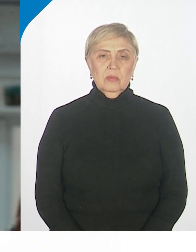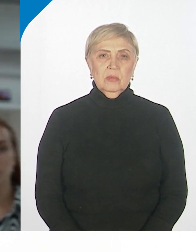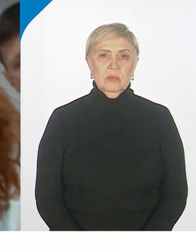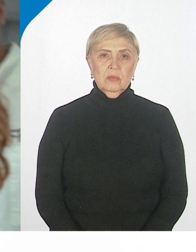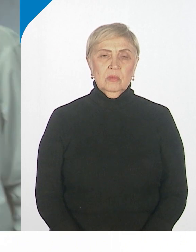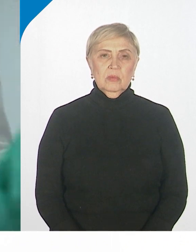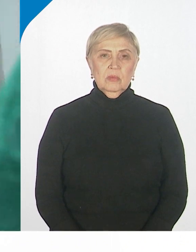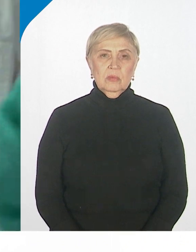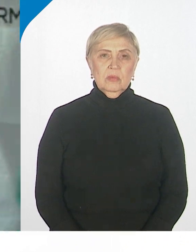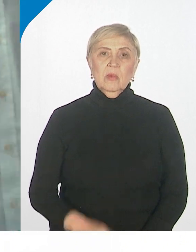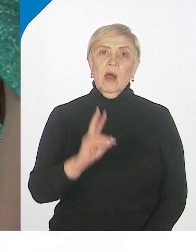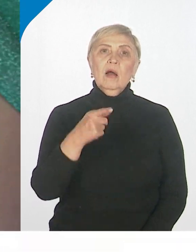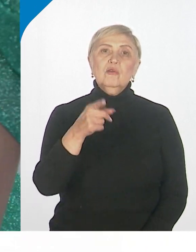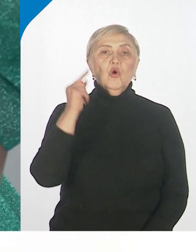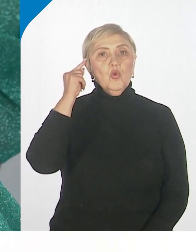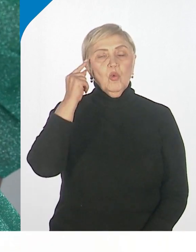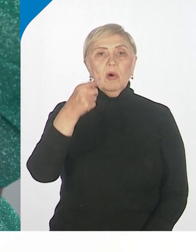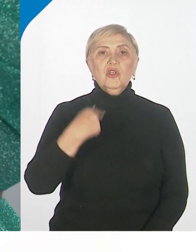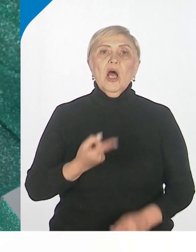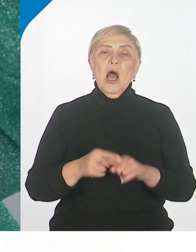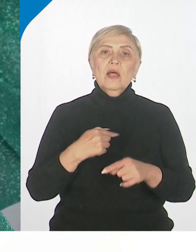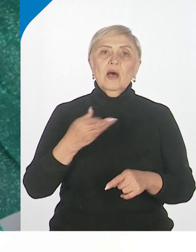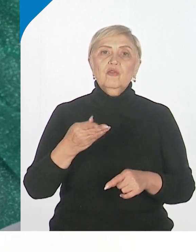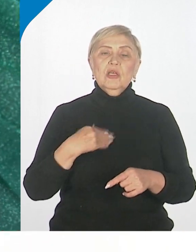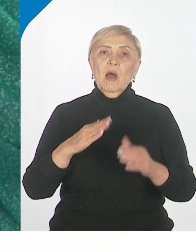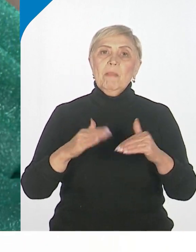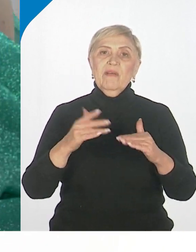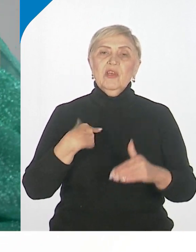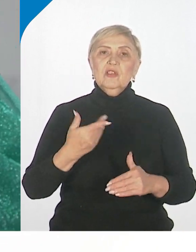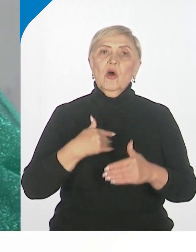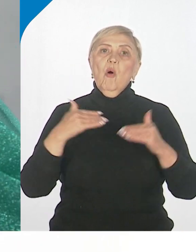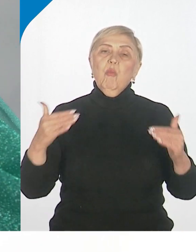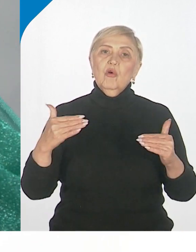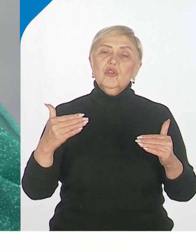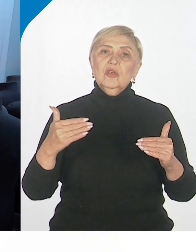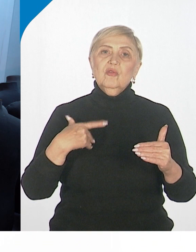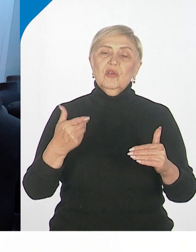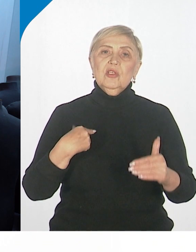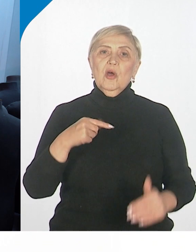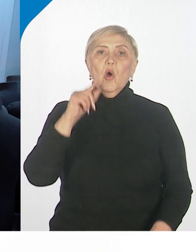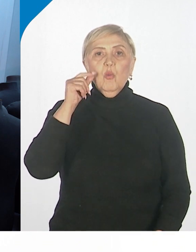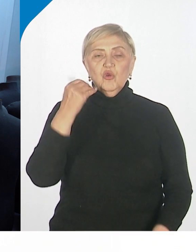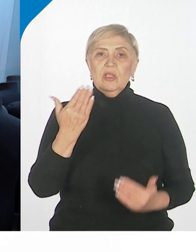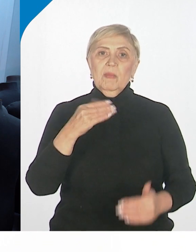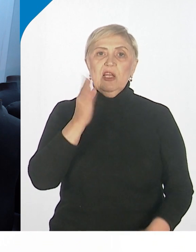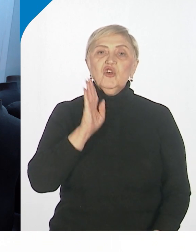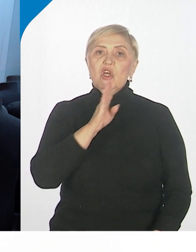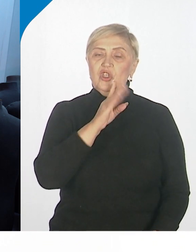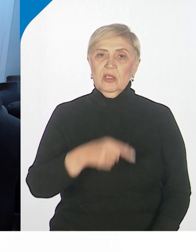очень сложный вопрос потому что